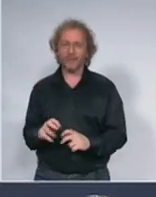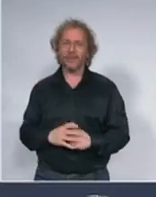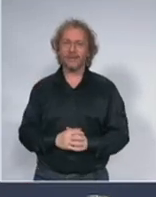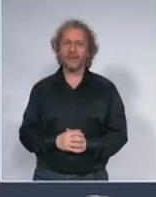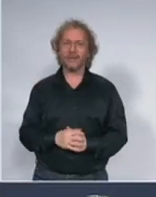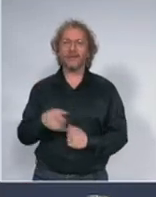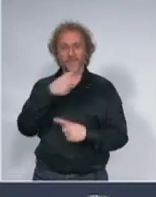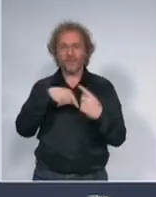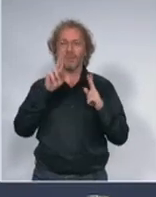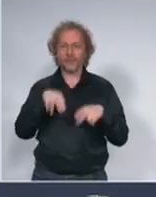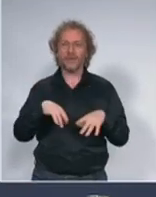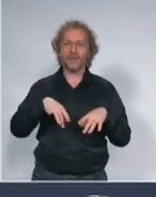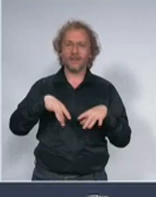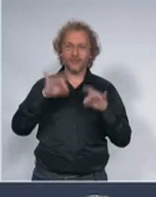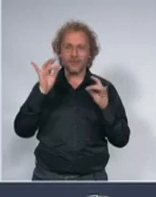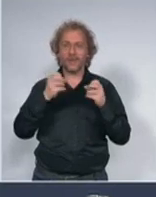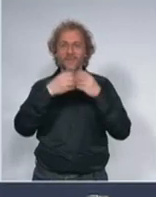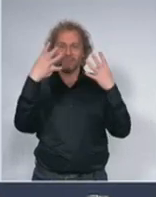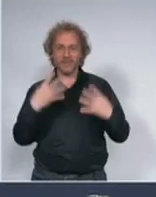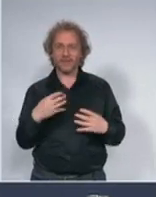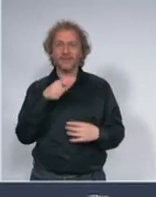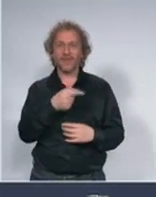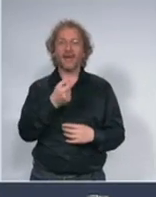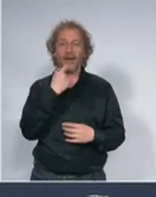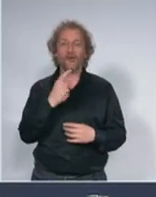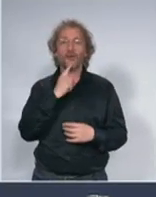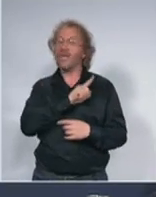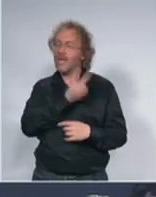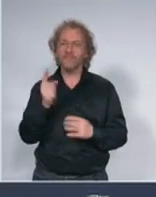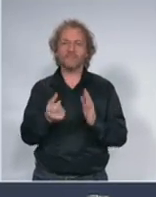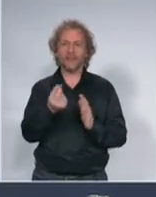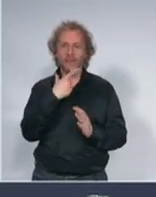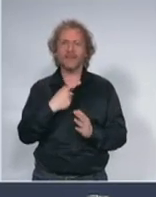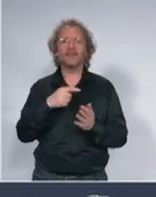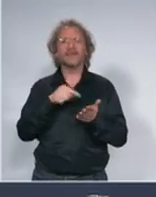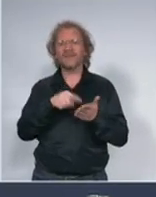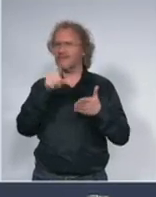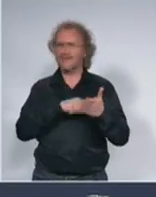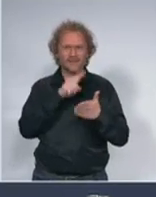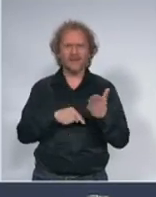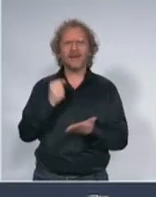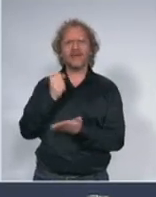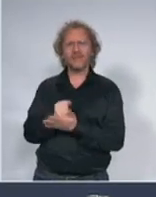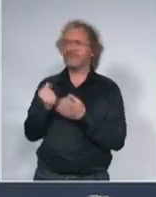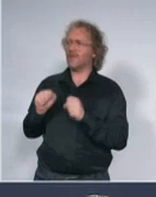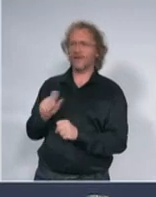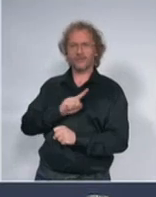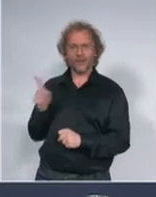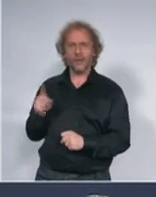sajtovima taj nove lek koji se koristi ali on nigde nije registrovan a svi drugi koji se koriste su